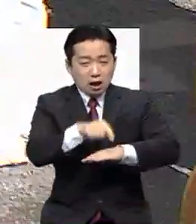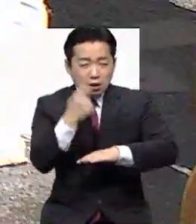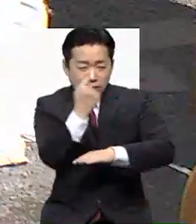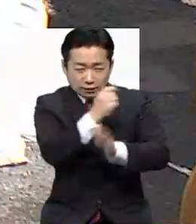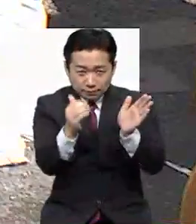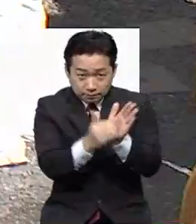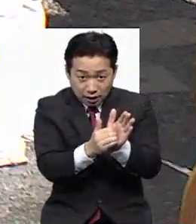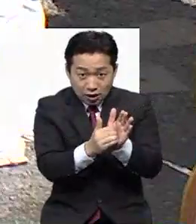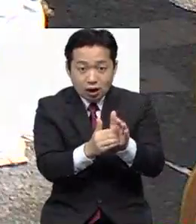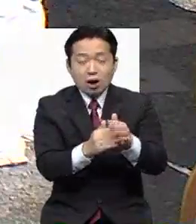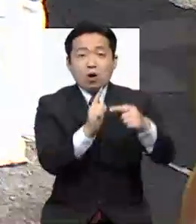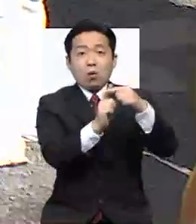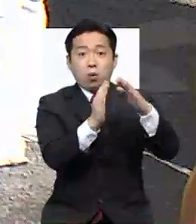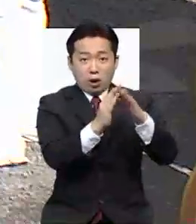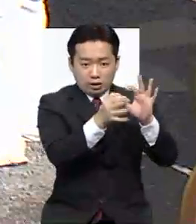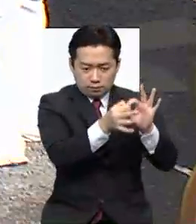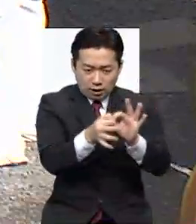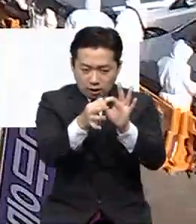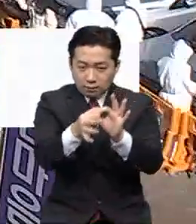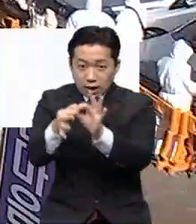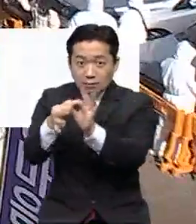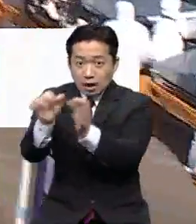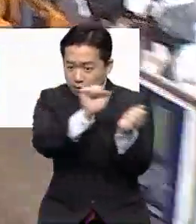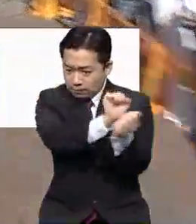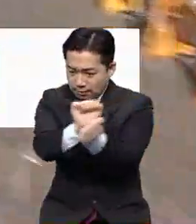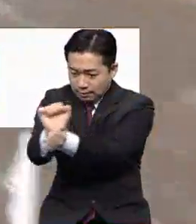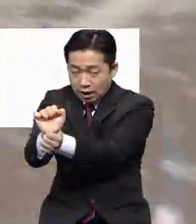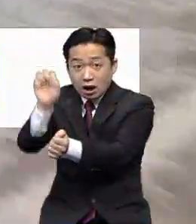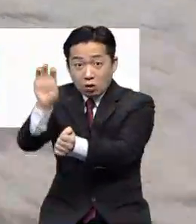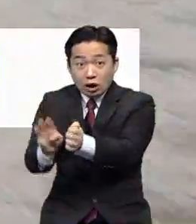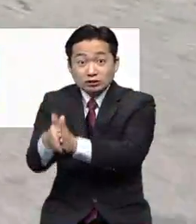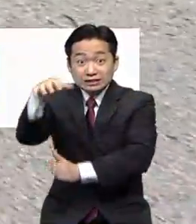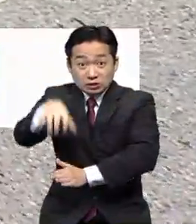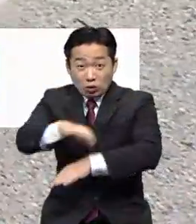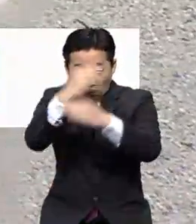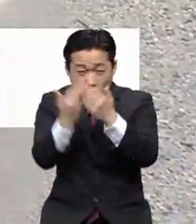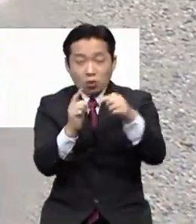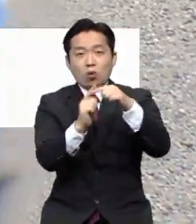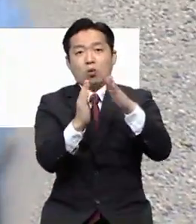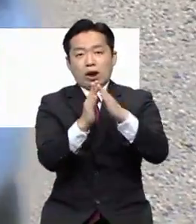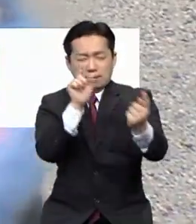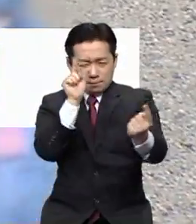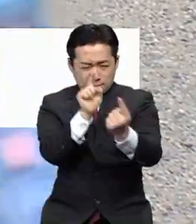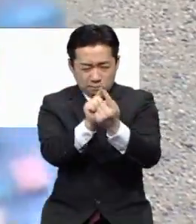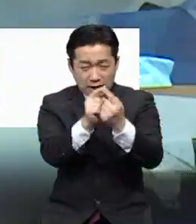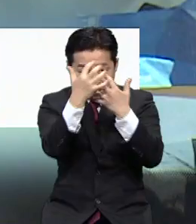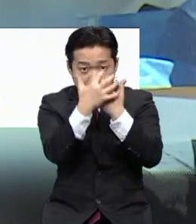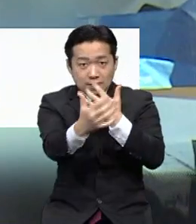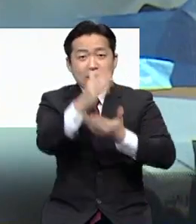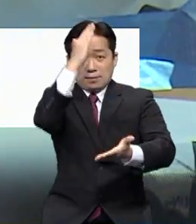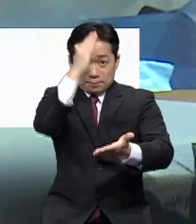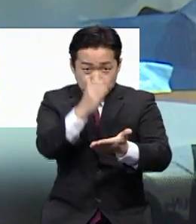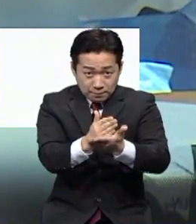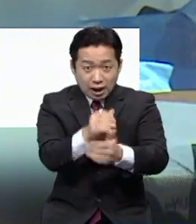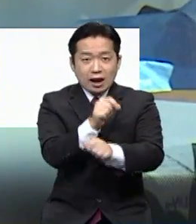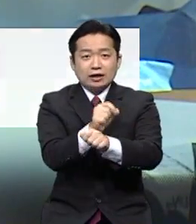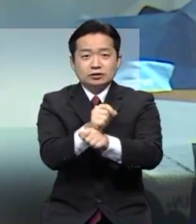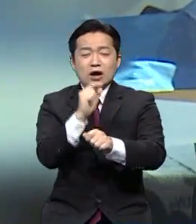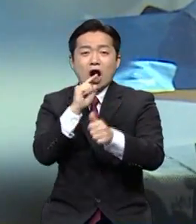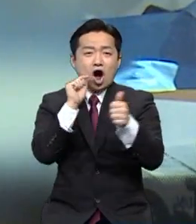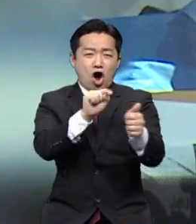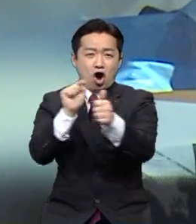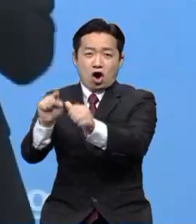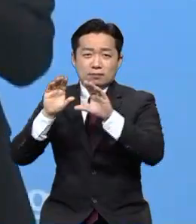교회를 중심으로 연쇄 감염이 확산하자 광주시는 모든 교회에 대해 대면 예배를 금지하는 행정명령을